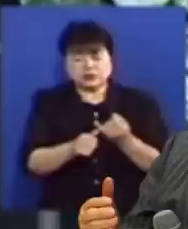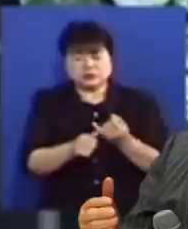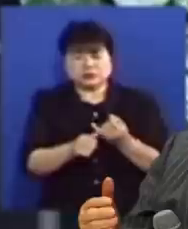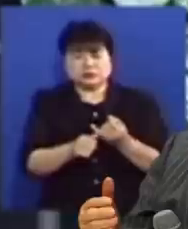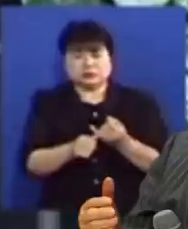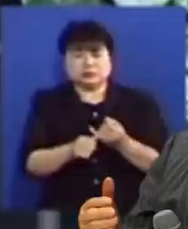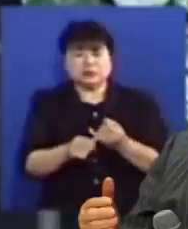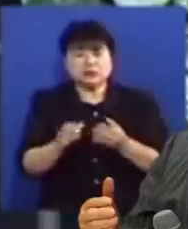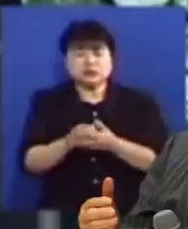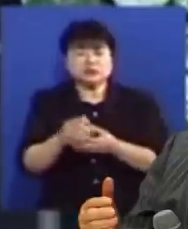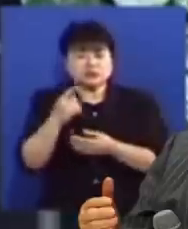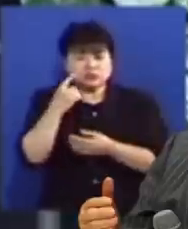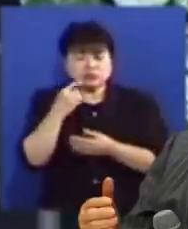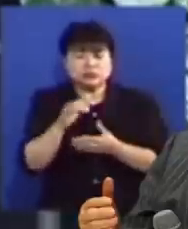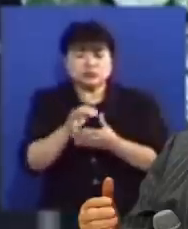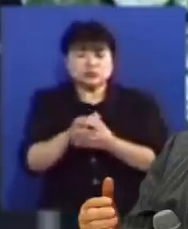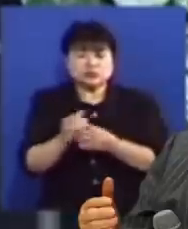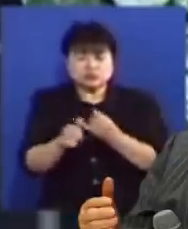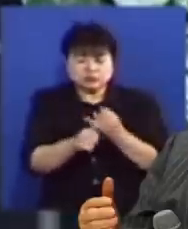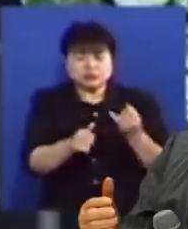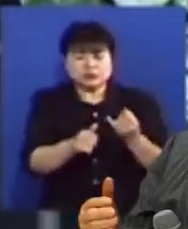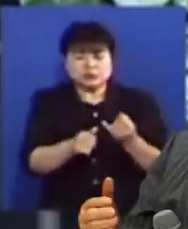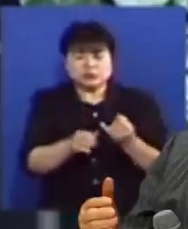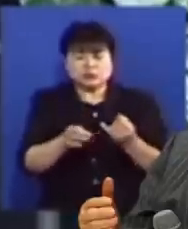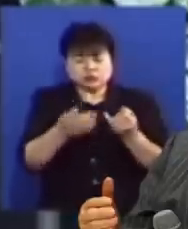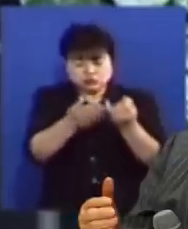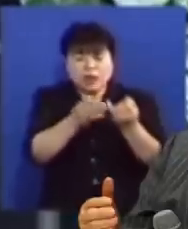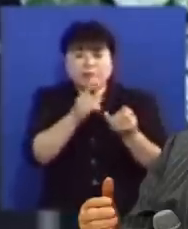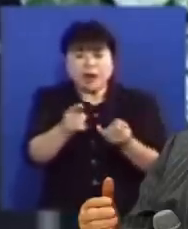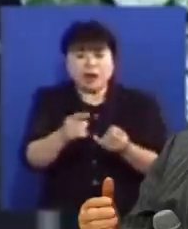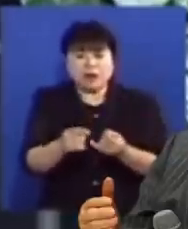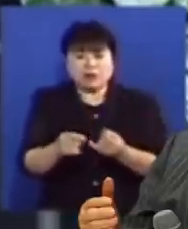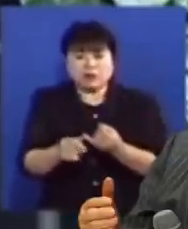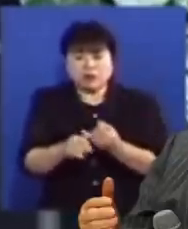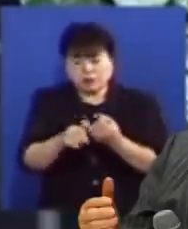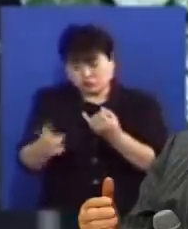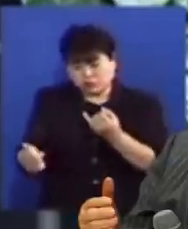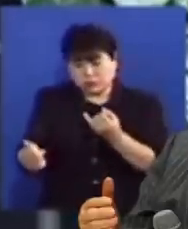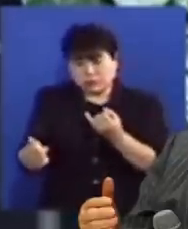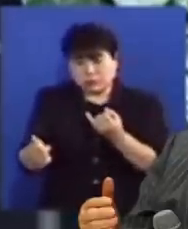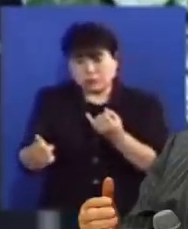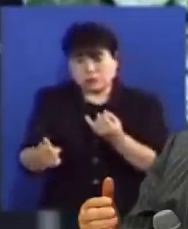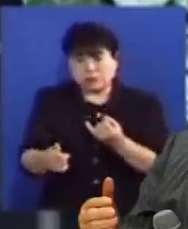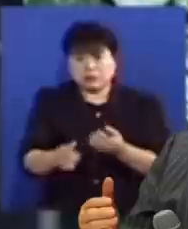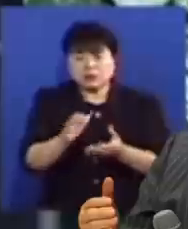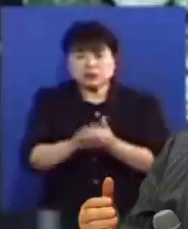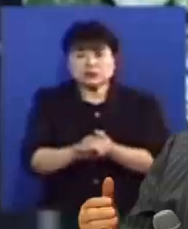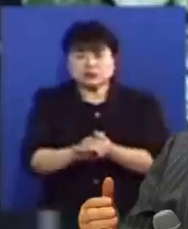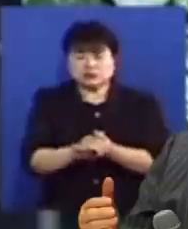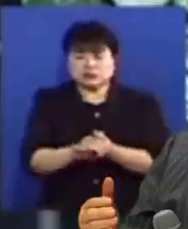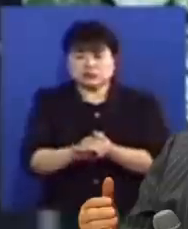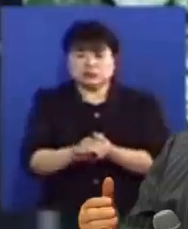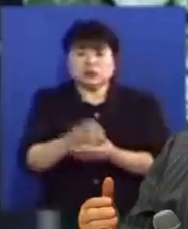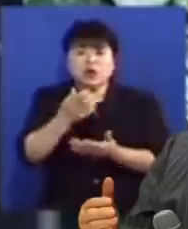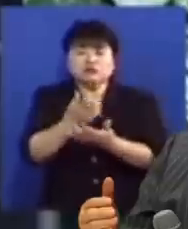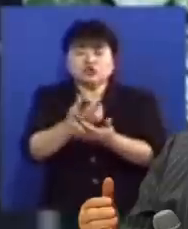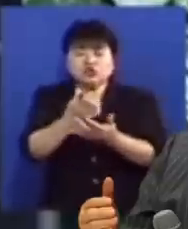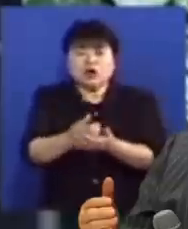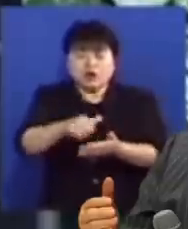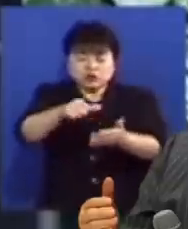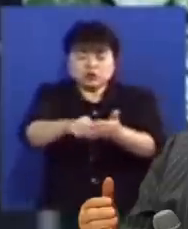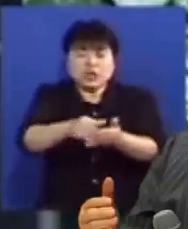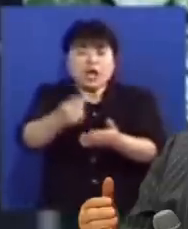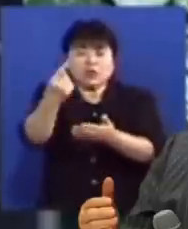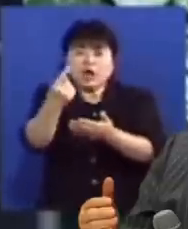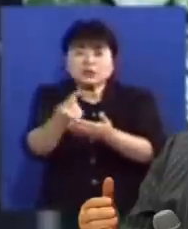부탁하라고 세상을 떴어요 그리고 친구의 재산 문서와 도장을 다 자기가 받았습니다